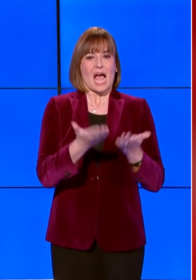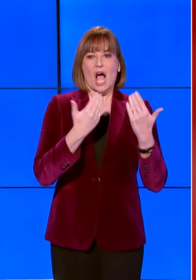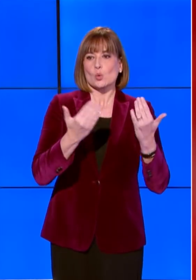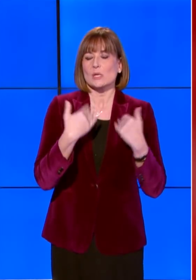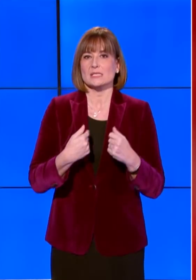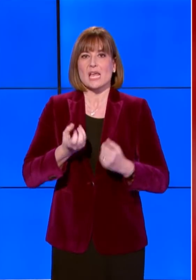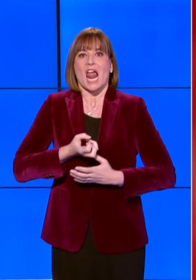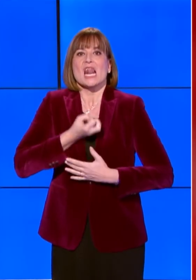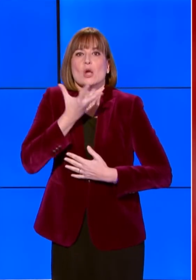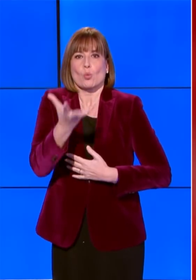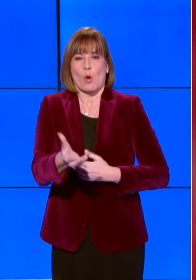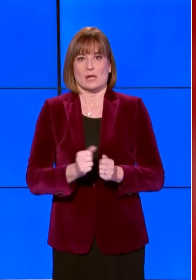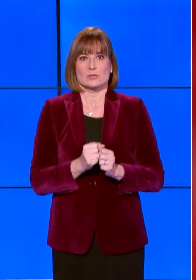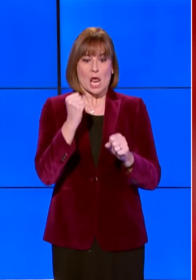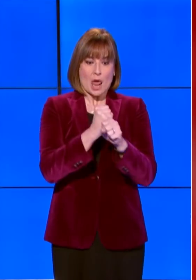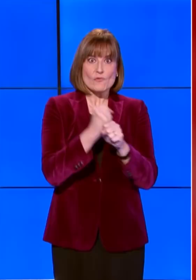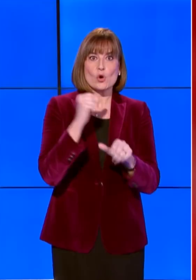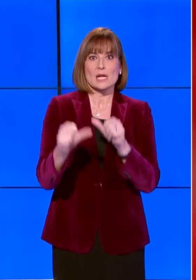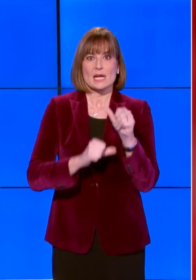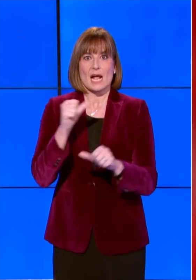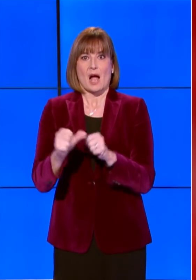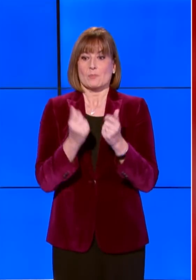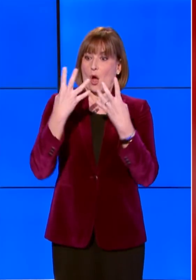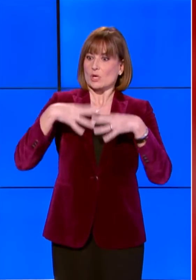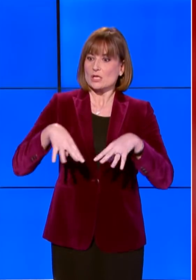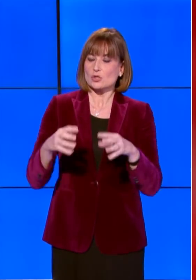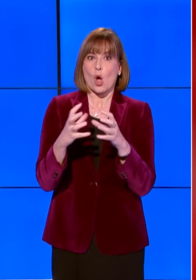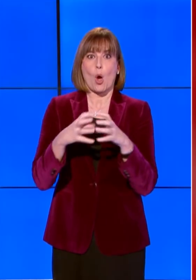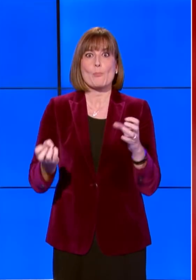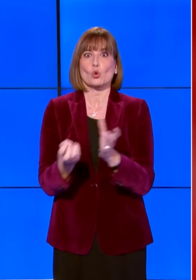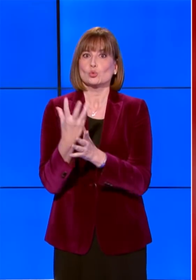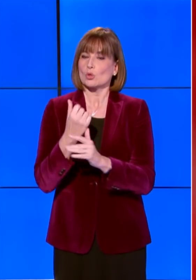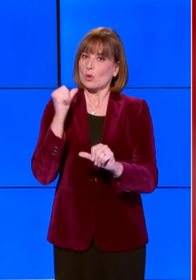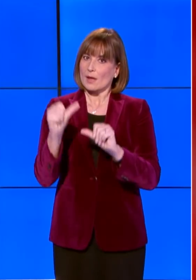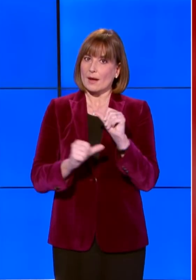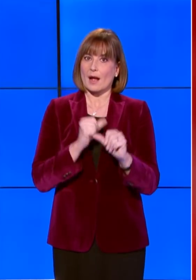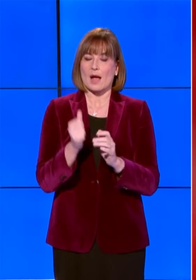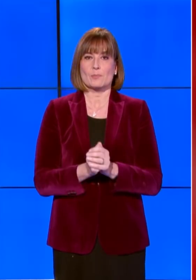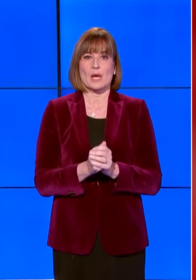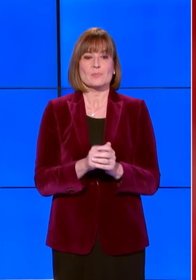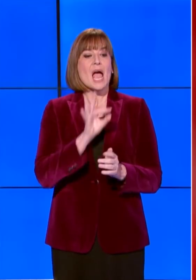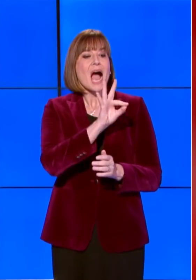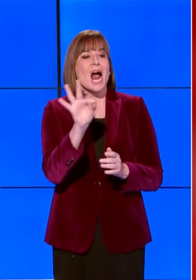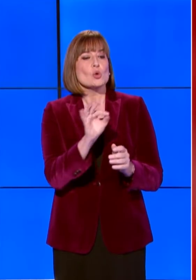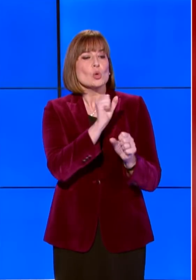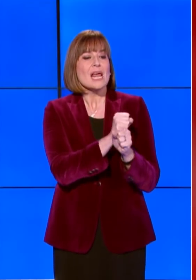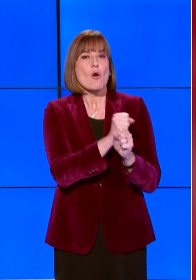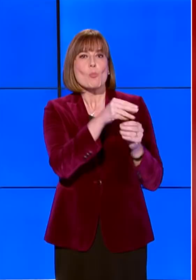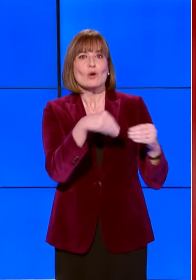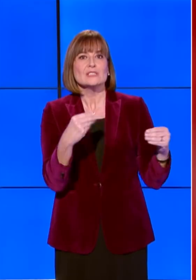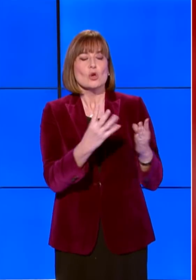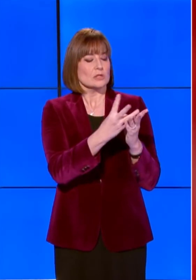linguaggi, mutono i mestieri e la organizzazione della produzione. Scompaiono alcune professioni,